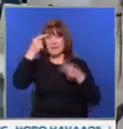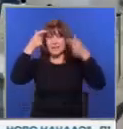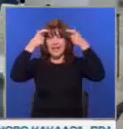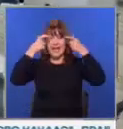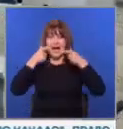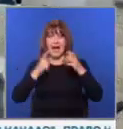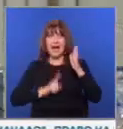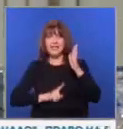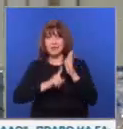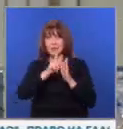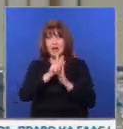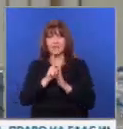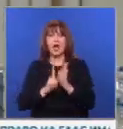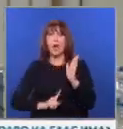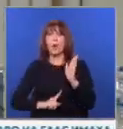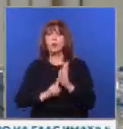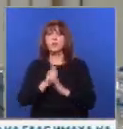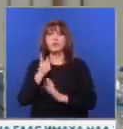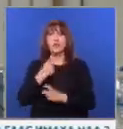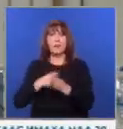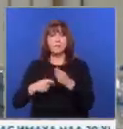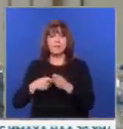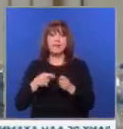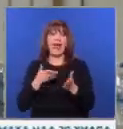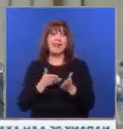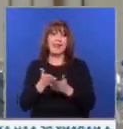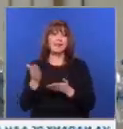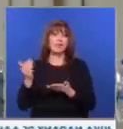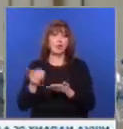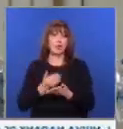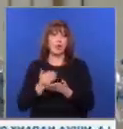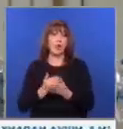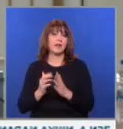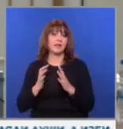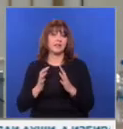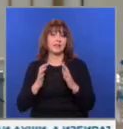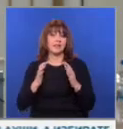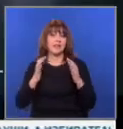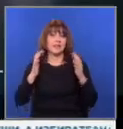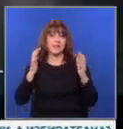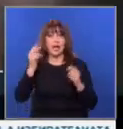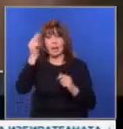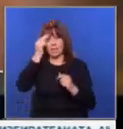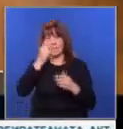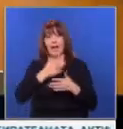Космическият бизнес е начин вашата економика да расте и България има невероятно бъдеще.